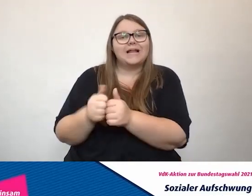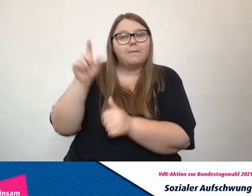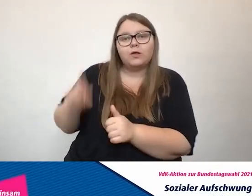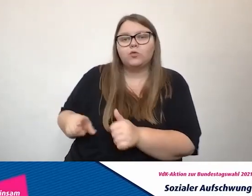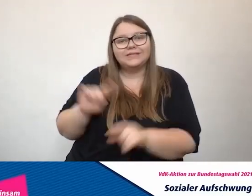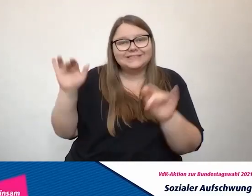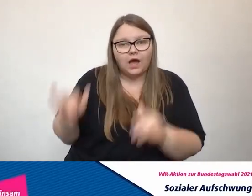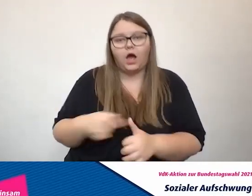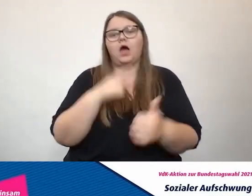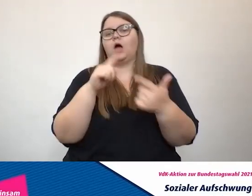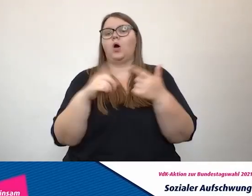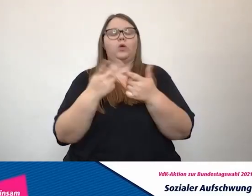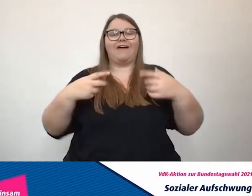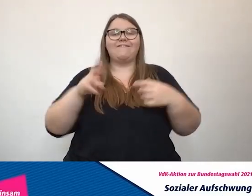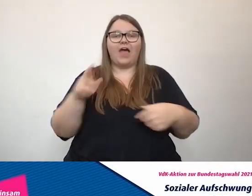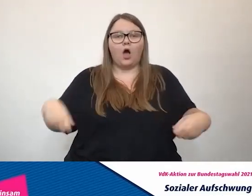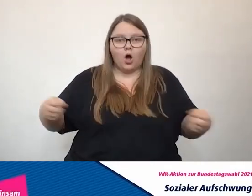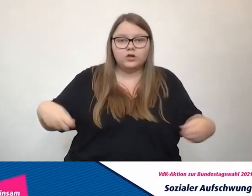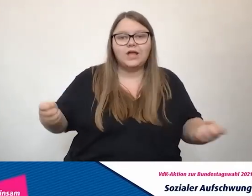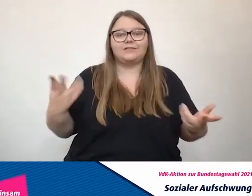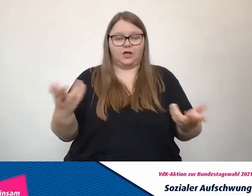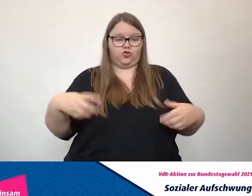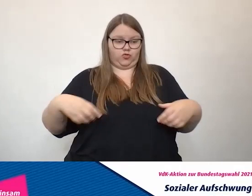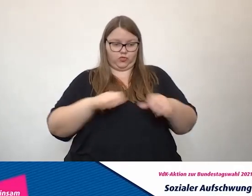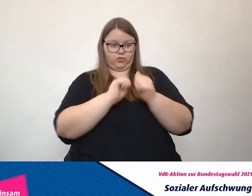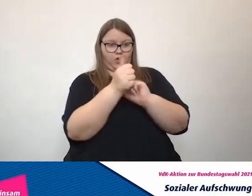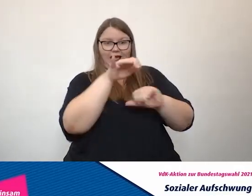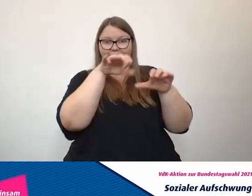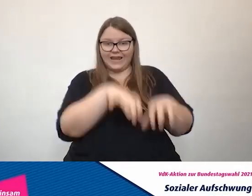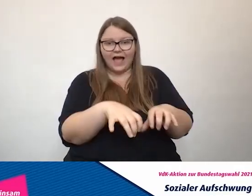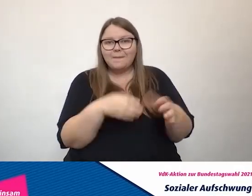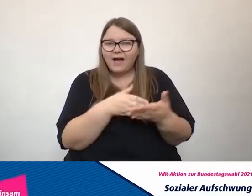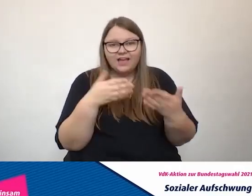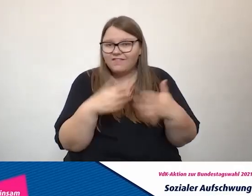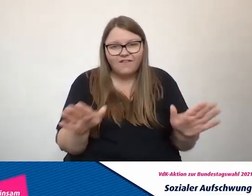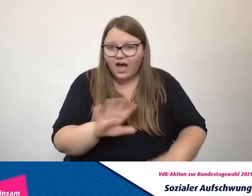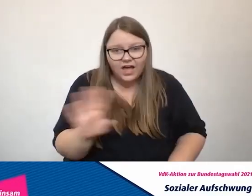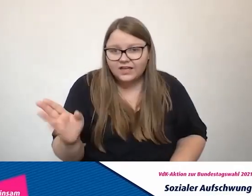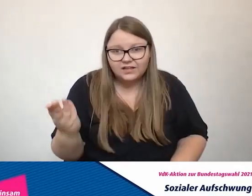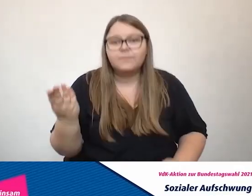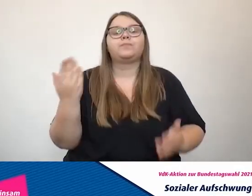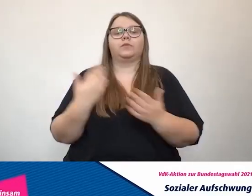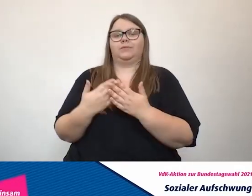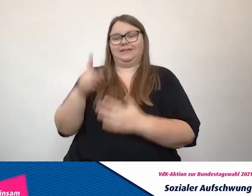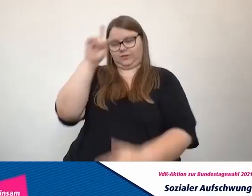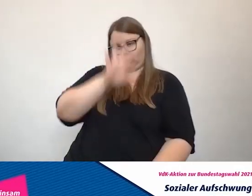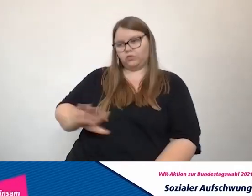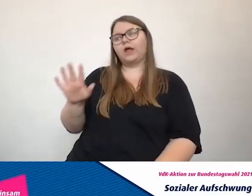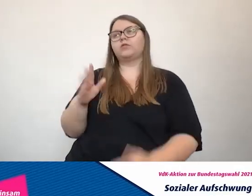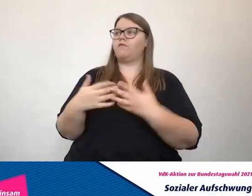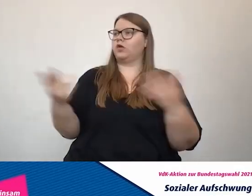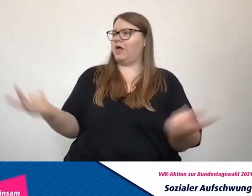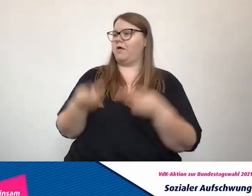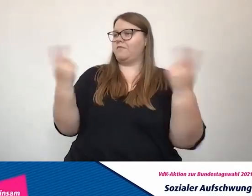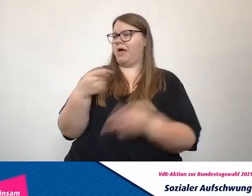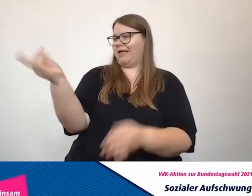Rollstuhlfahrer fehlen die barrierefreien Sportanlagen. Die Vereine sind bei uns in Deutschland noch nicht so, dass sie einfach selbstverständlich sagen, bei uns kann jeder